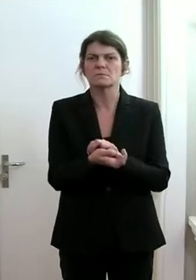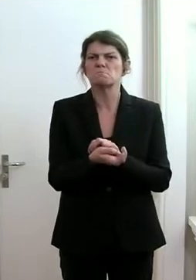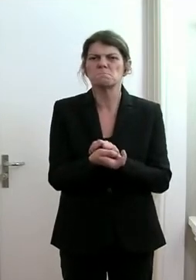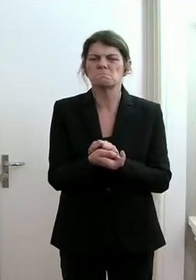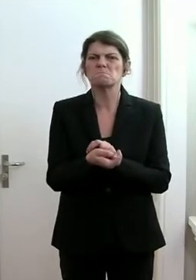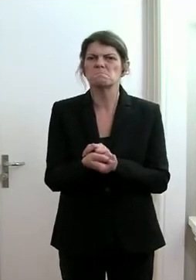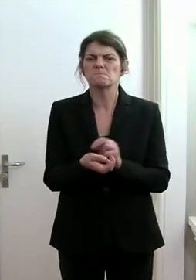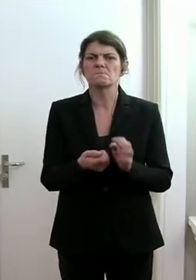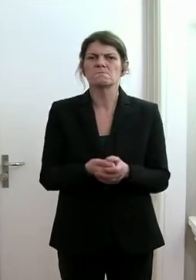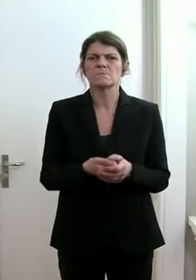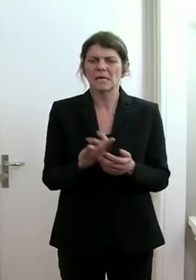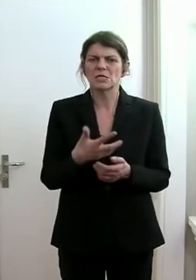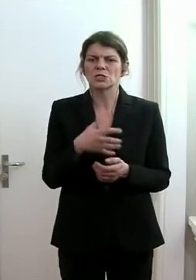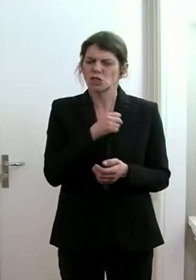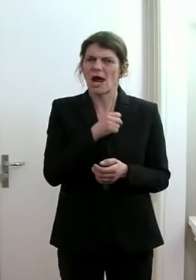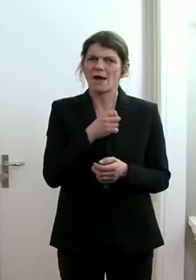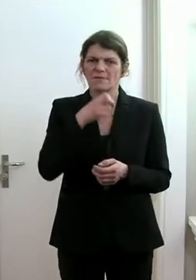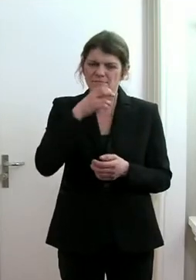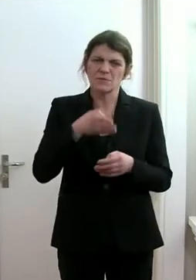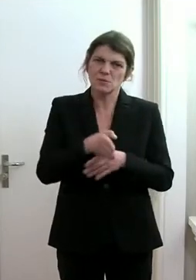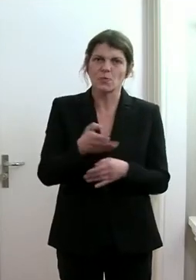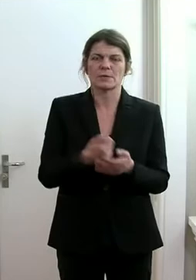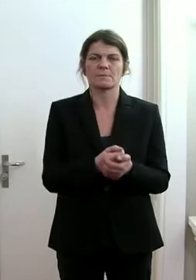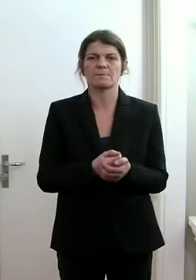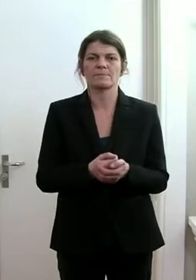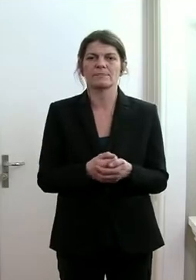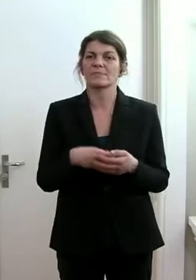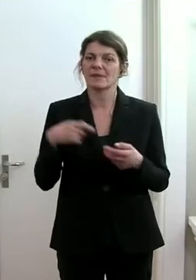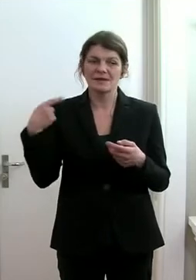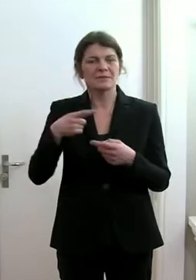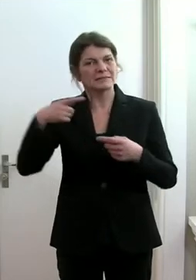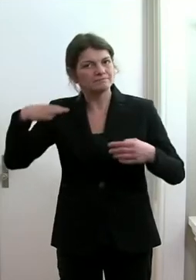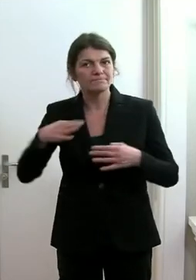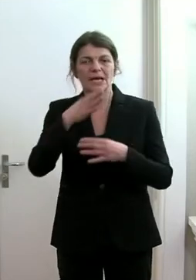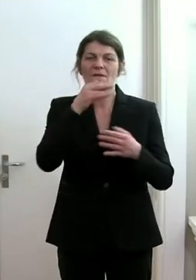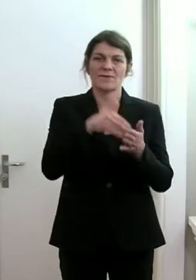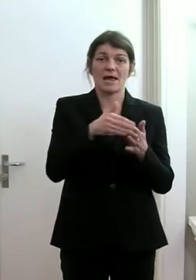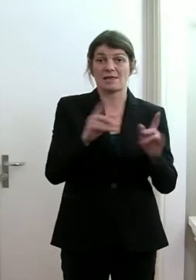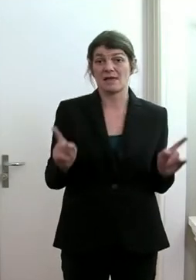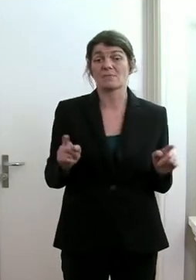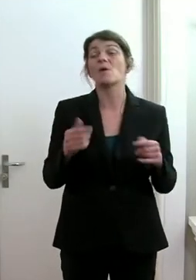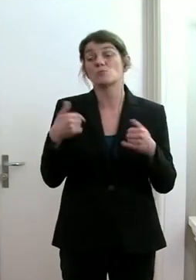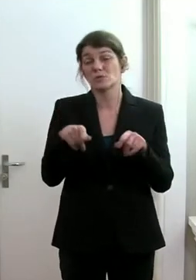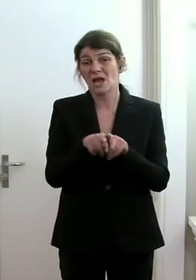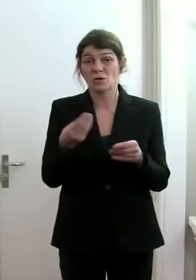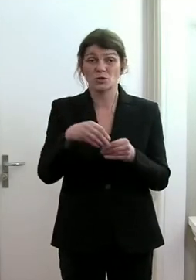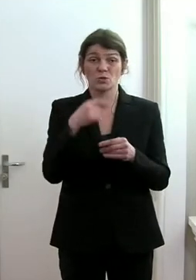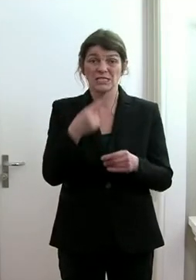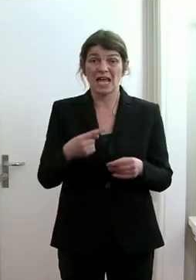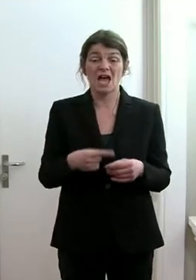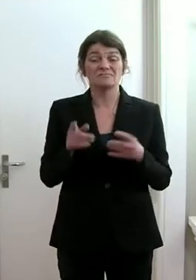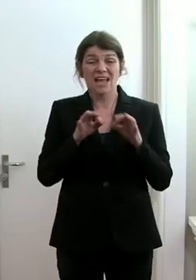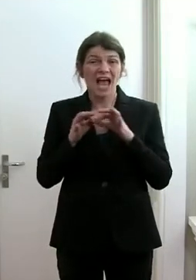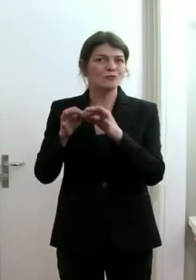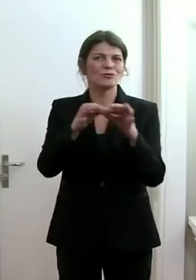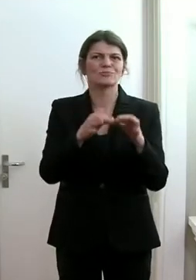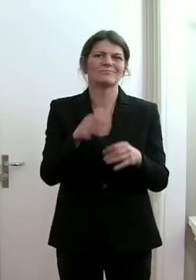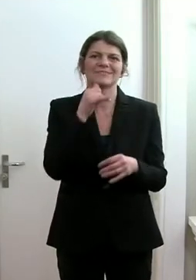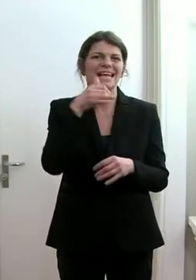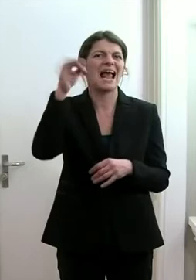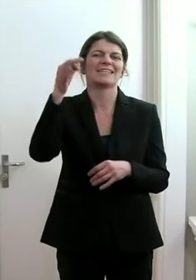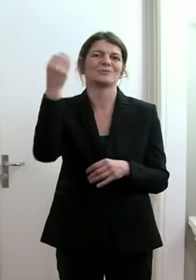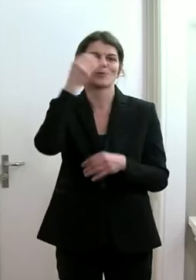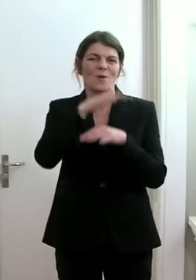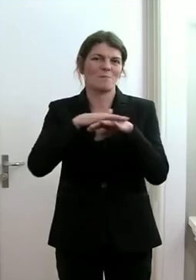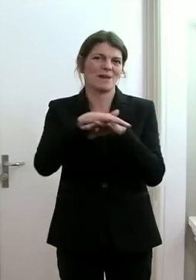sicherstellen können, dass diese Kurve nicht steigt, wobei man natürlich auch sagen muss, dass diese Ansteckungen nicht ausschliesslich im